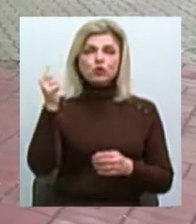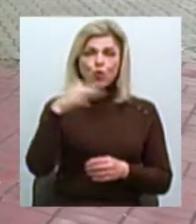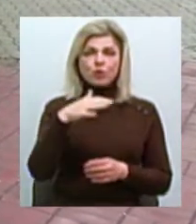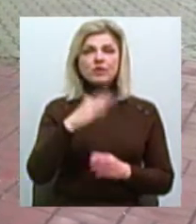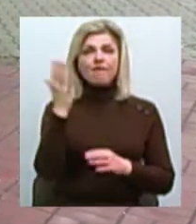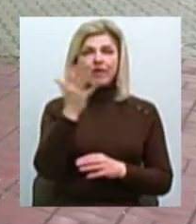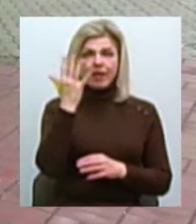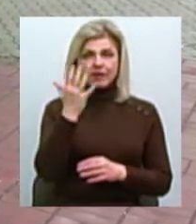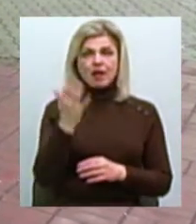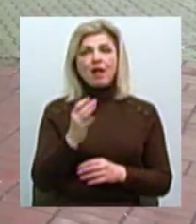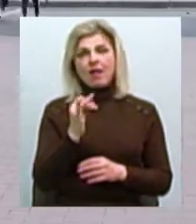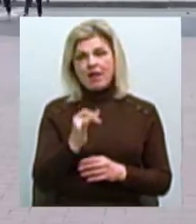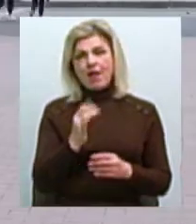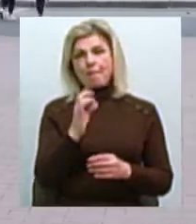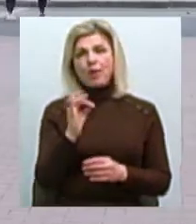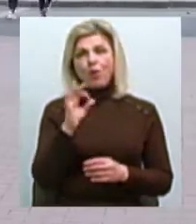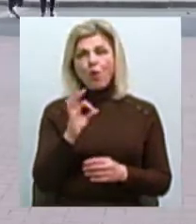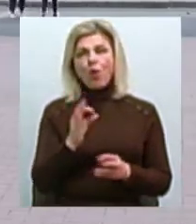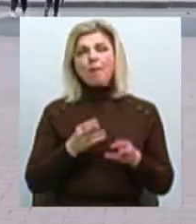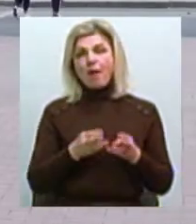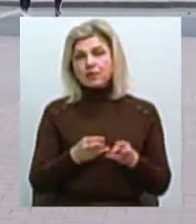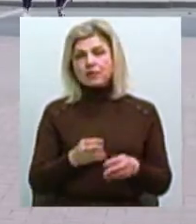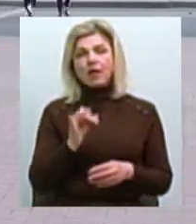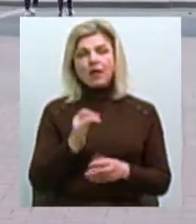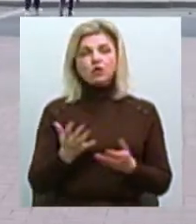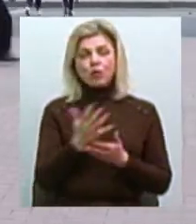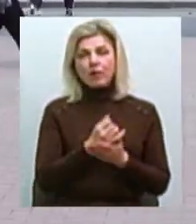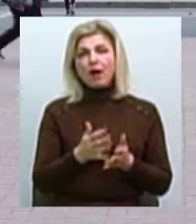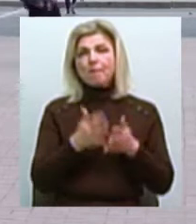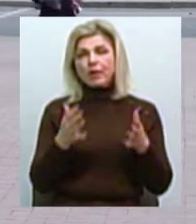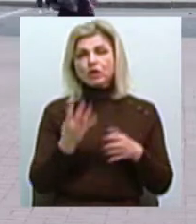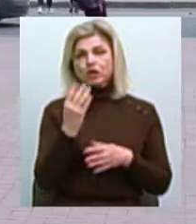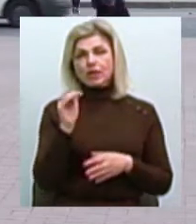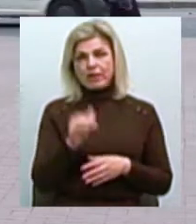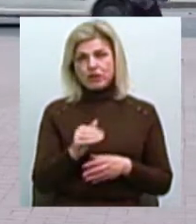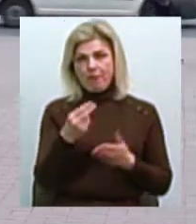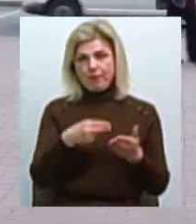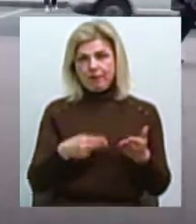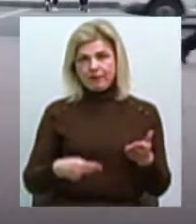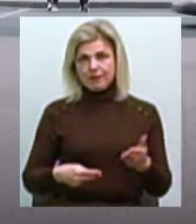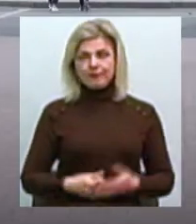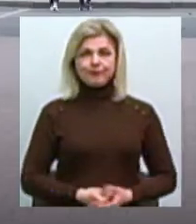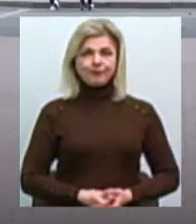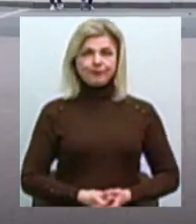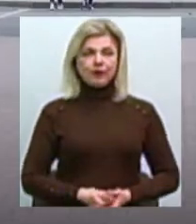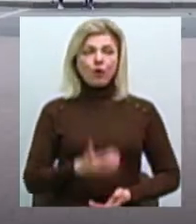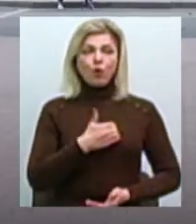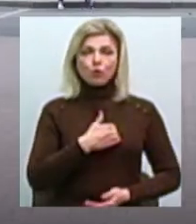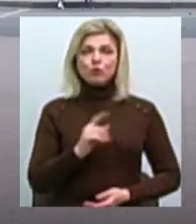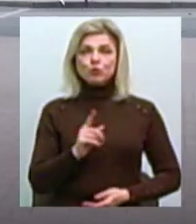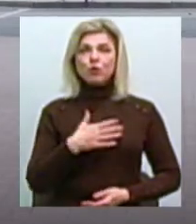біомаса Жінка розповідає, зібрали більше чотирьох тисяч підписів Ми хочемо, щоб нашу